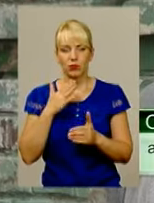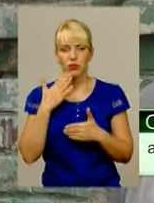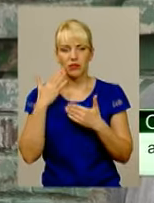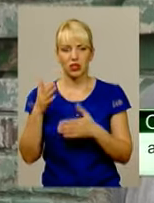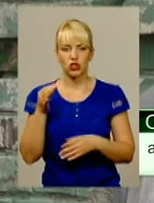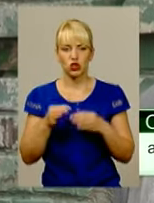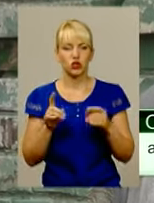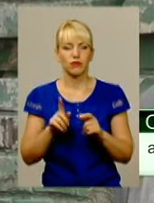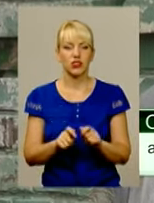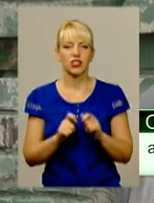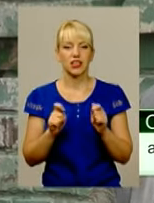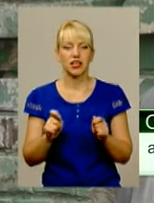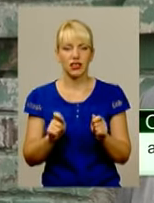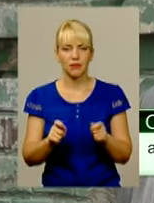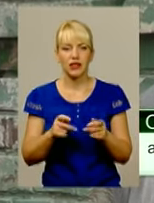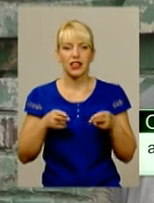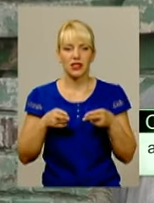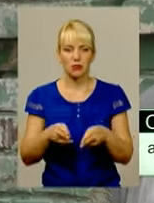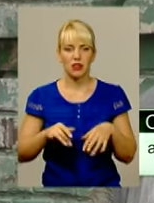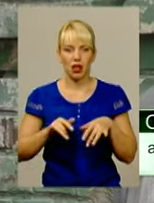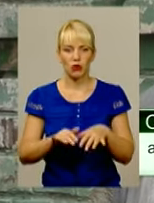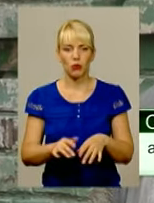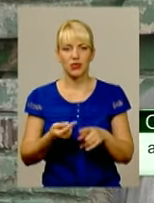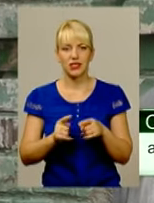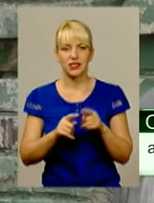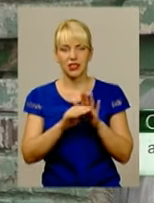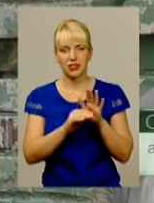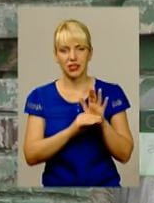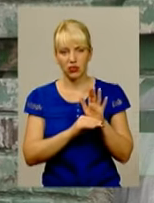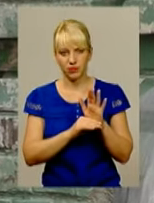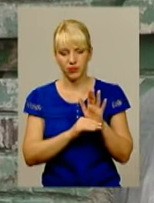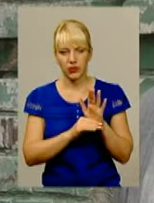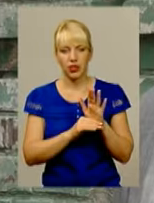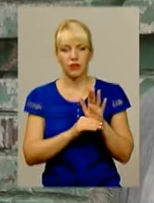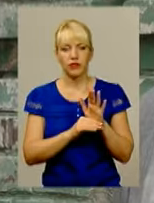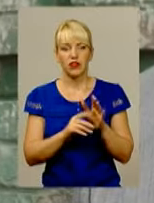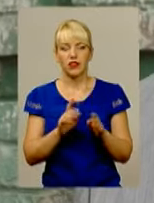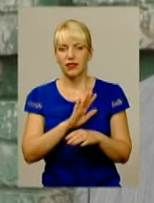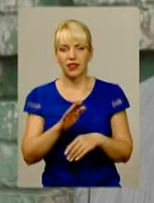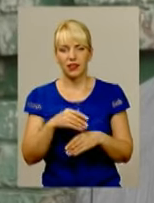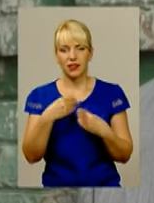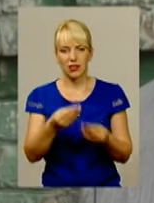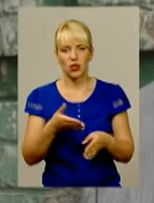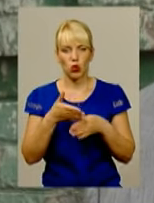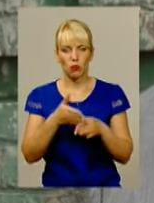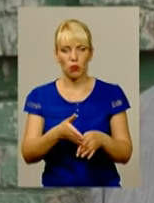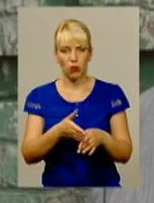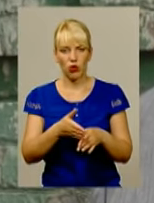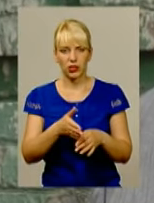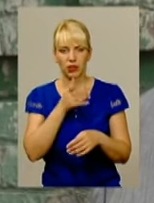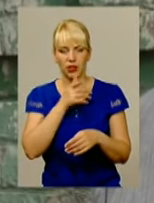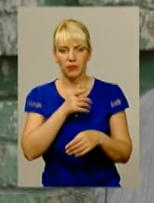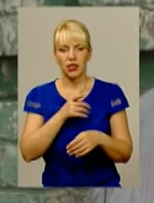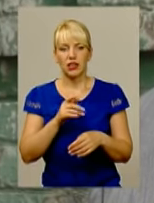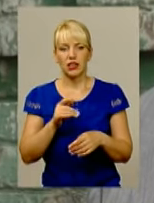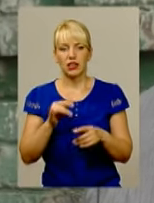відкрили кримінальне провадження за цією статтею залишення місця події, не надання допомоги. В клопотанні слідчого написано, що в стані